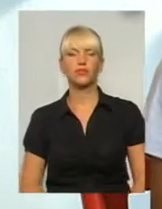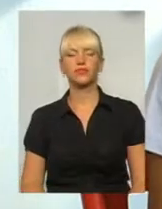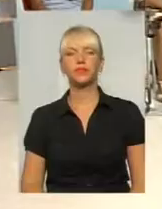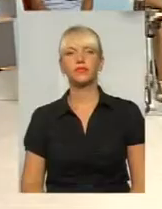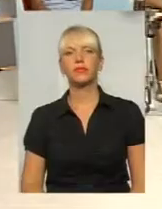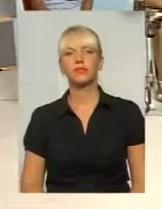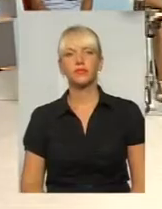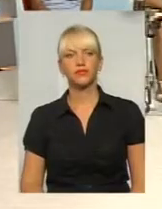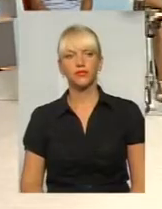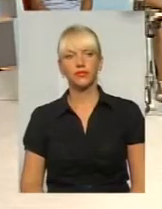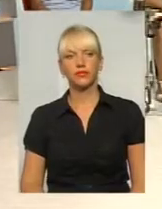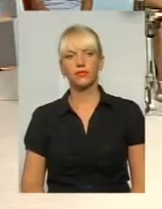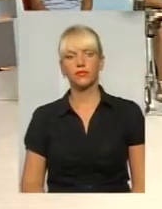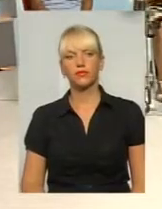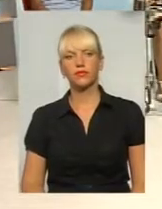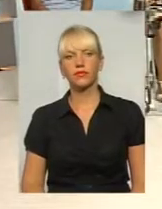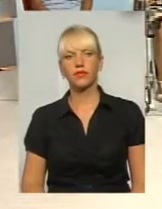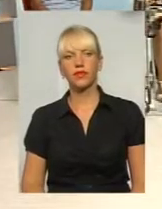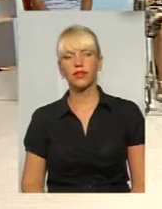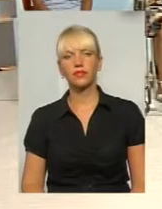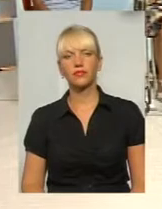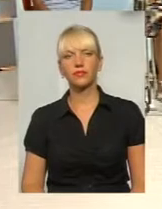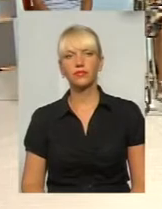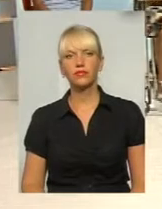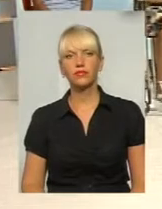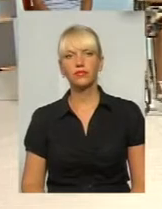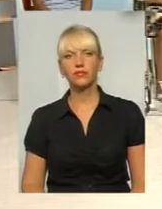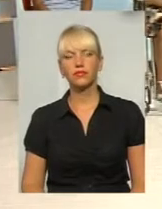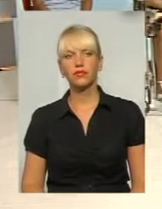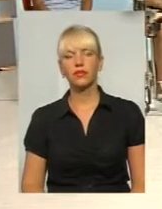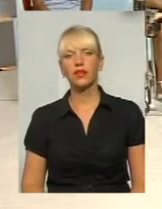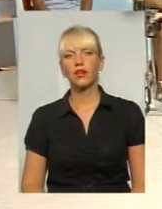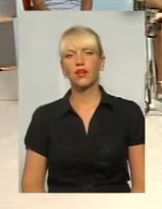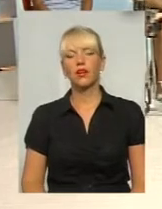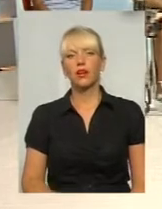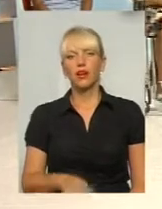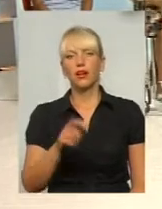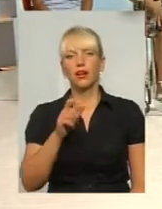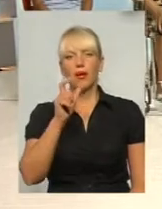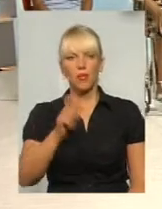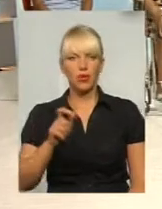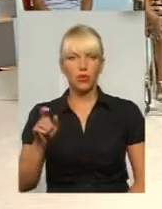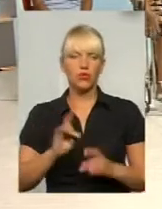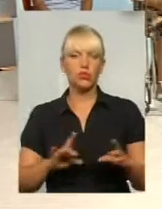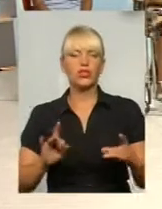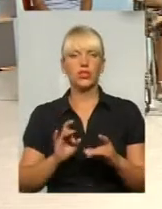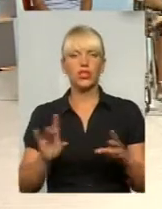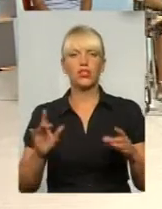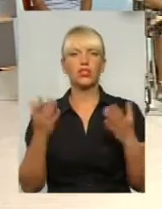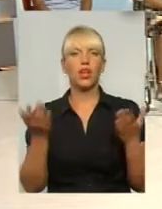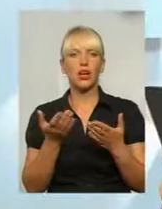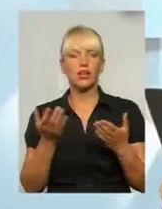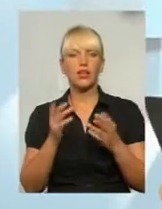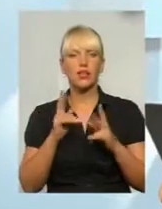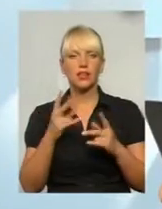Дякую, пані Марина. А тепер на цю сторону адресую свої питання. Отож, панове, розкажіть, як зараз тривають роботи,